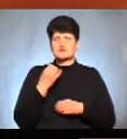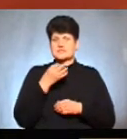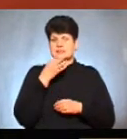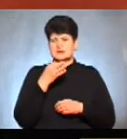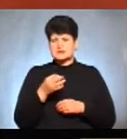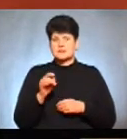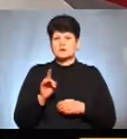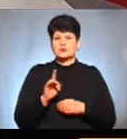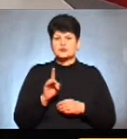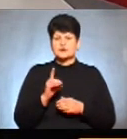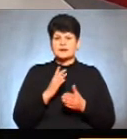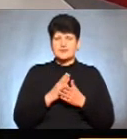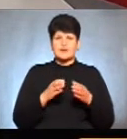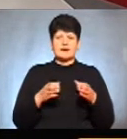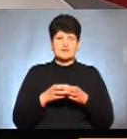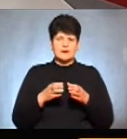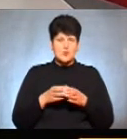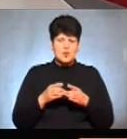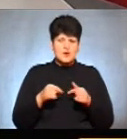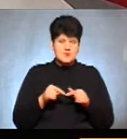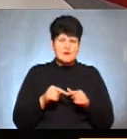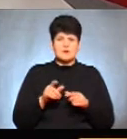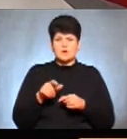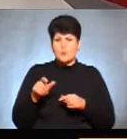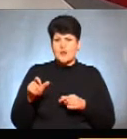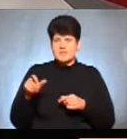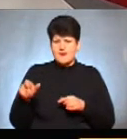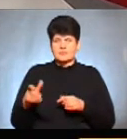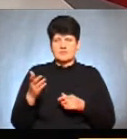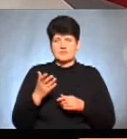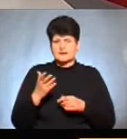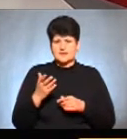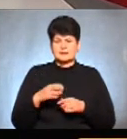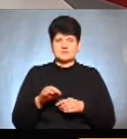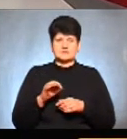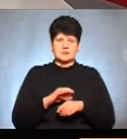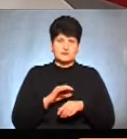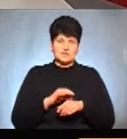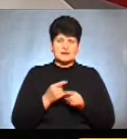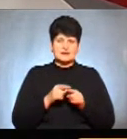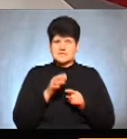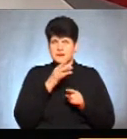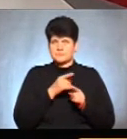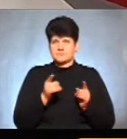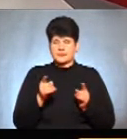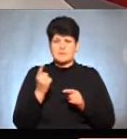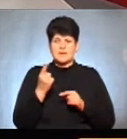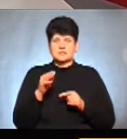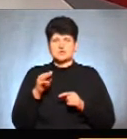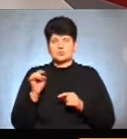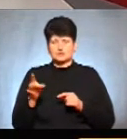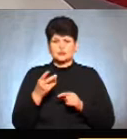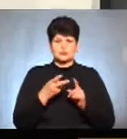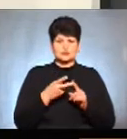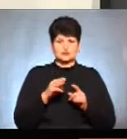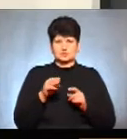що все-таки є категорія громадян, виборців, які захворіли в оцей проміжний між першим і другим туром. Період